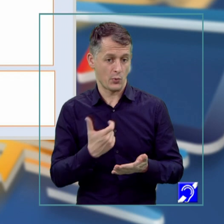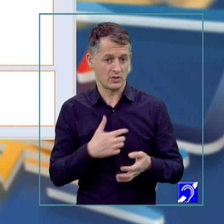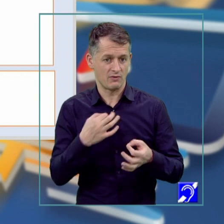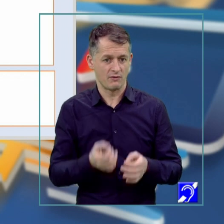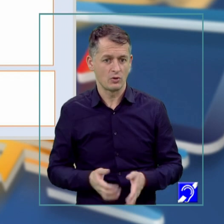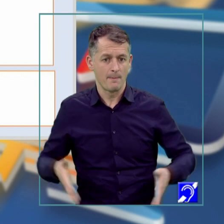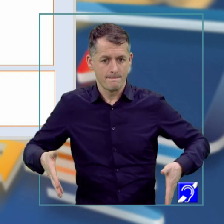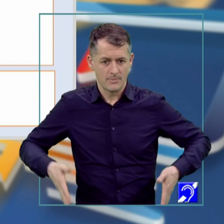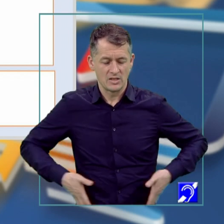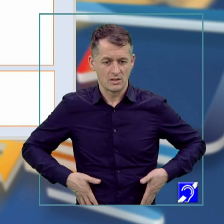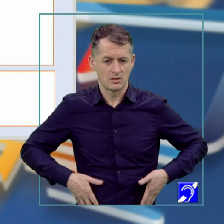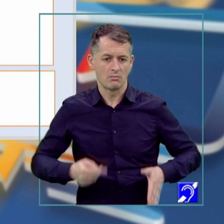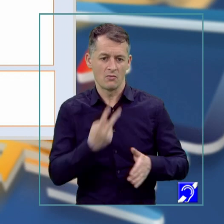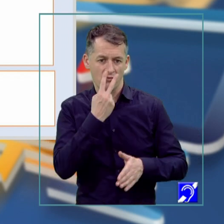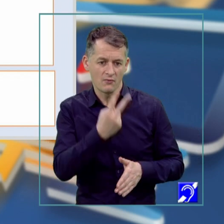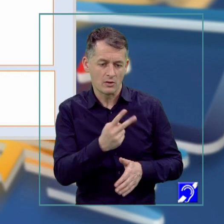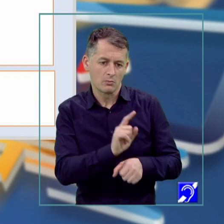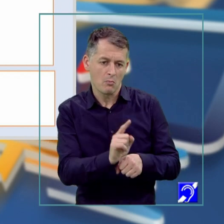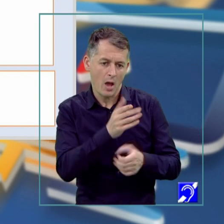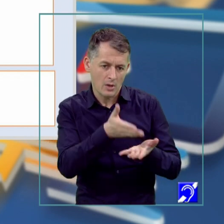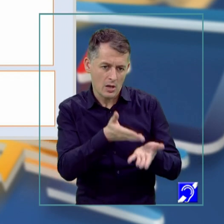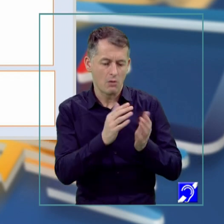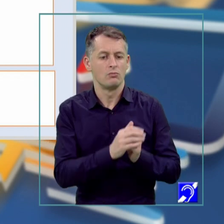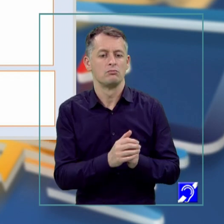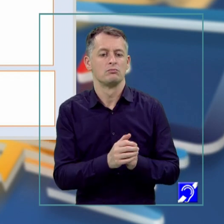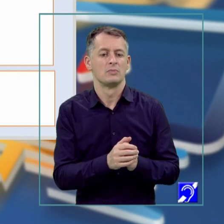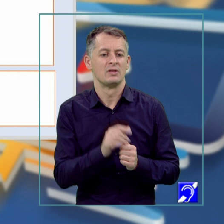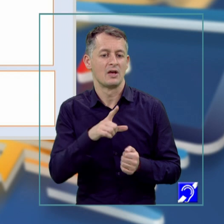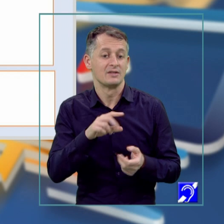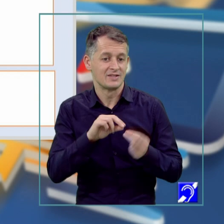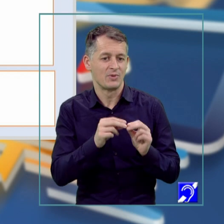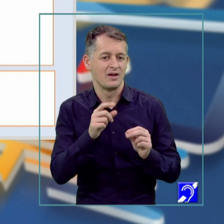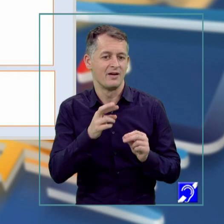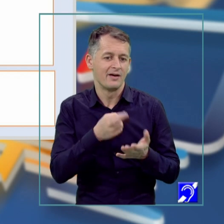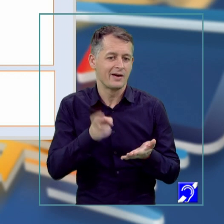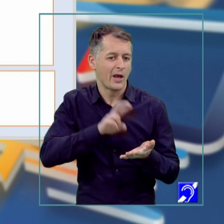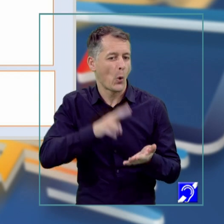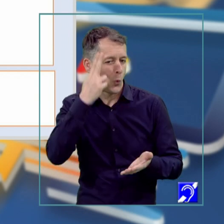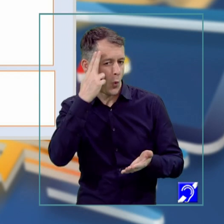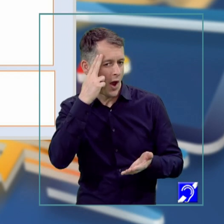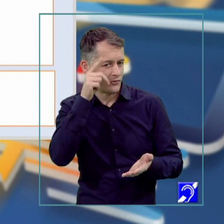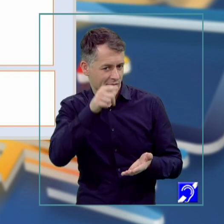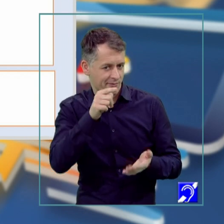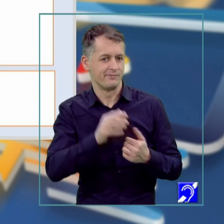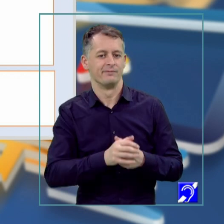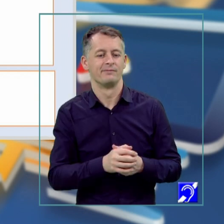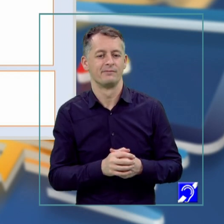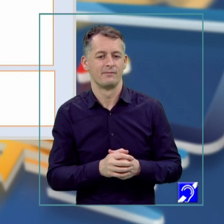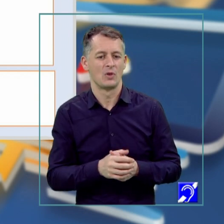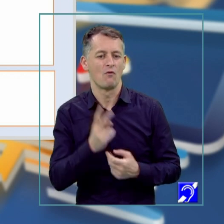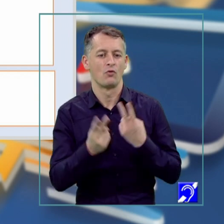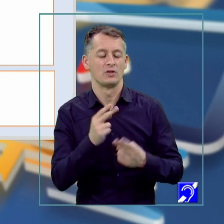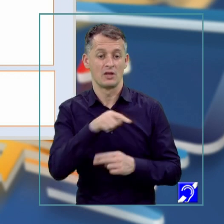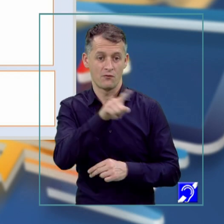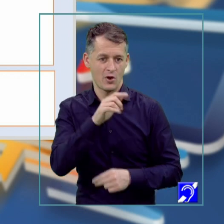materialului și în cazul acesta discutăm despre recunoaștere, bazată sigur pe percepție, foarte mult folosite de voi copii